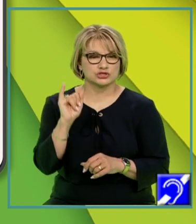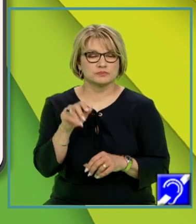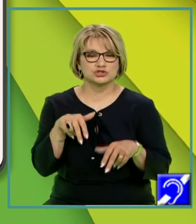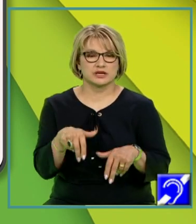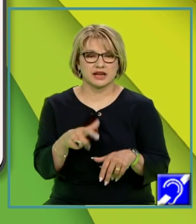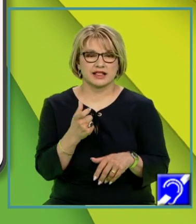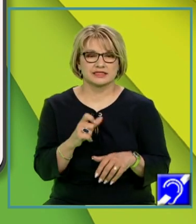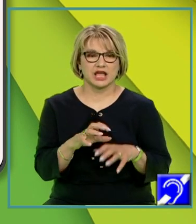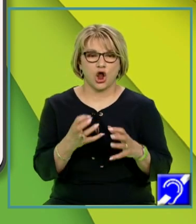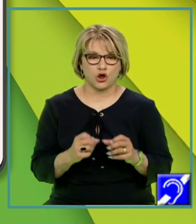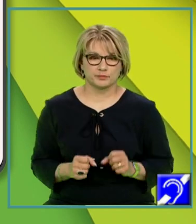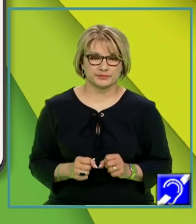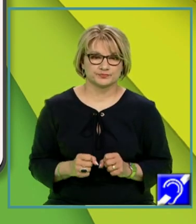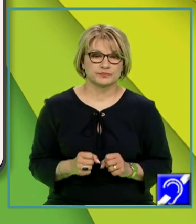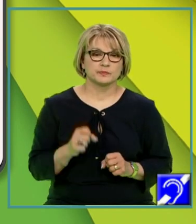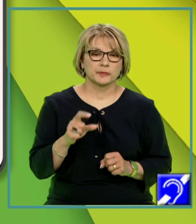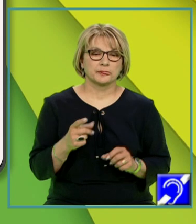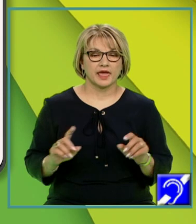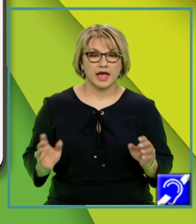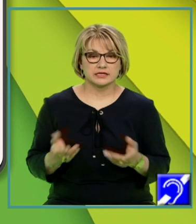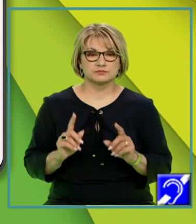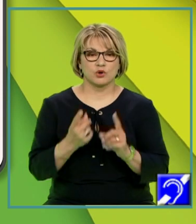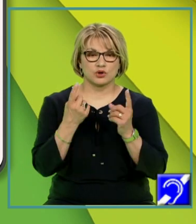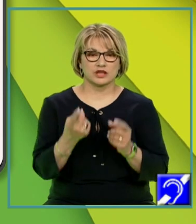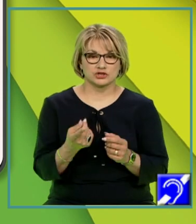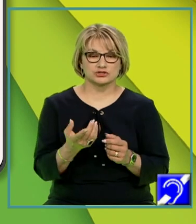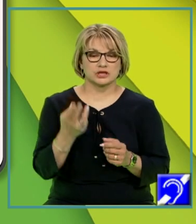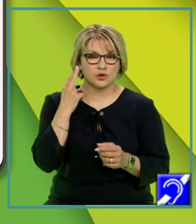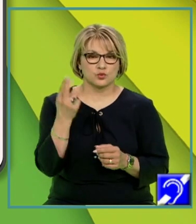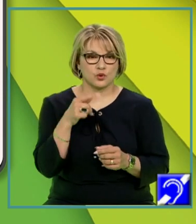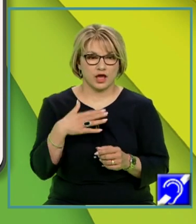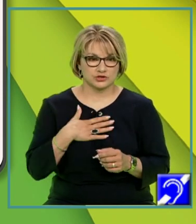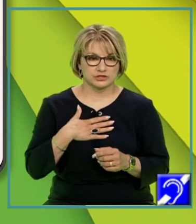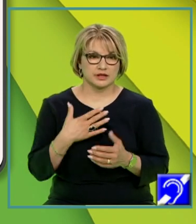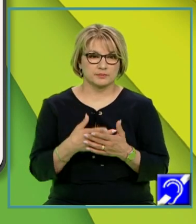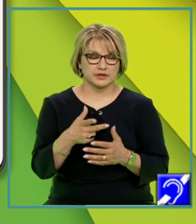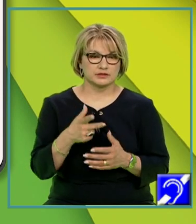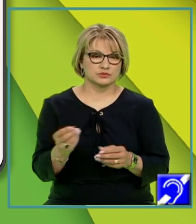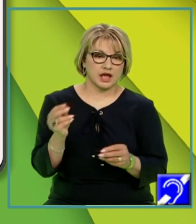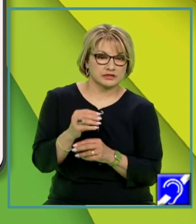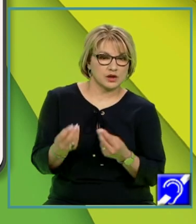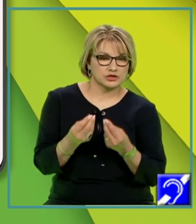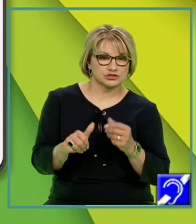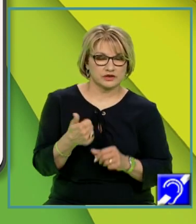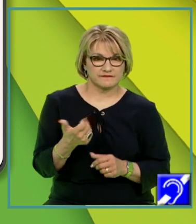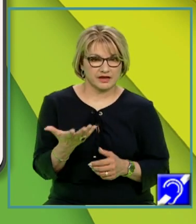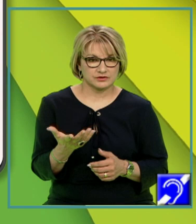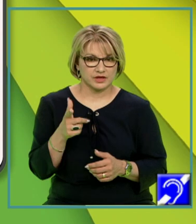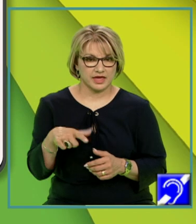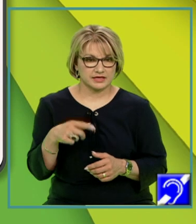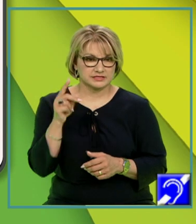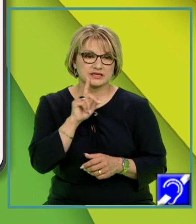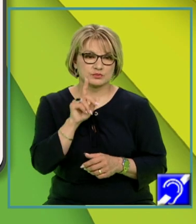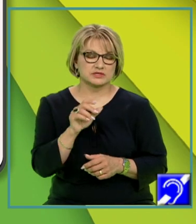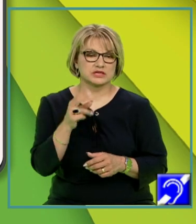așadar cunoașterea mea pentru că adaugă ceva la conceptul pe care l-am și trebuie ca atare să fie numită judecată sintetică. Vedem în acest caz, pe același